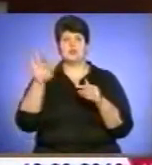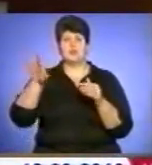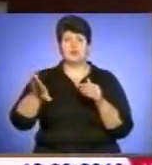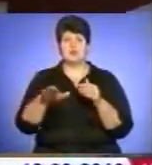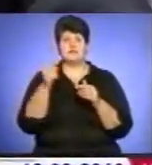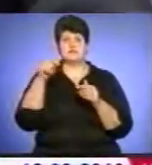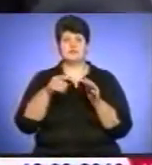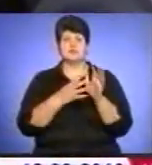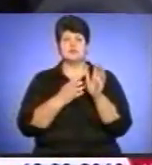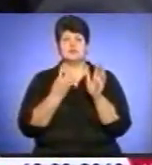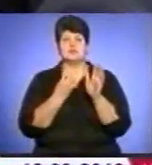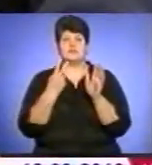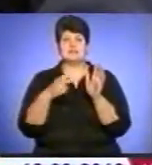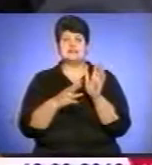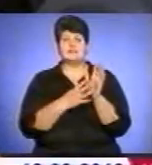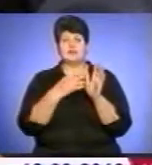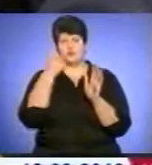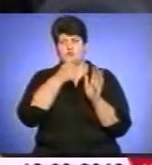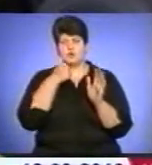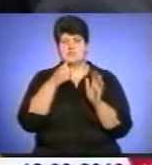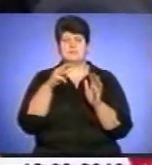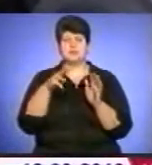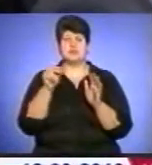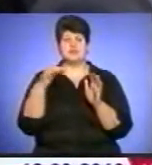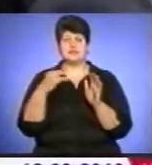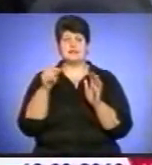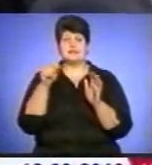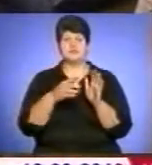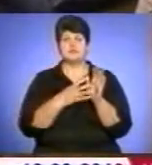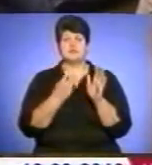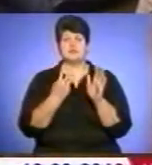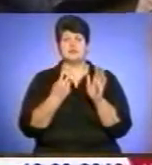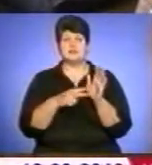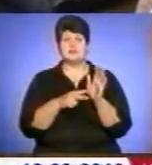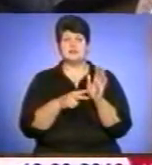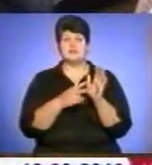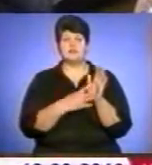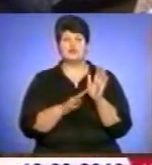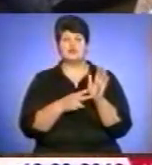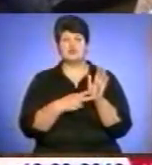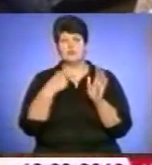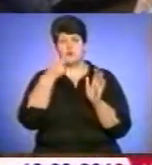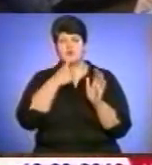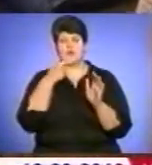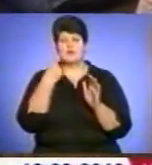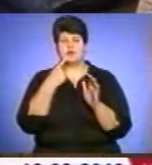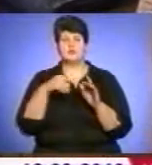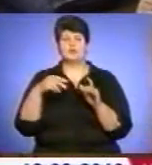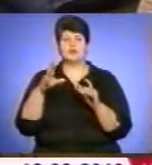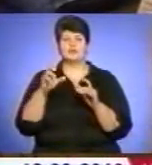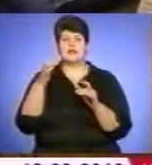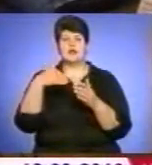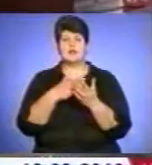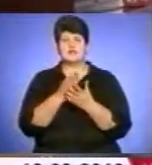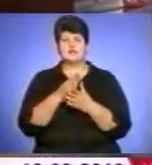1929 році та Миколи Чайковського у 1997 році говорив доктор географічних наук